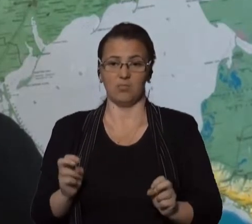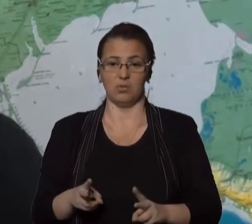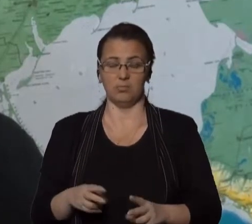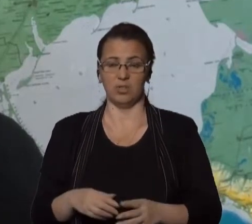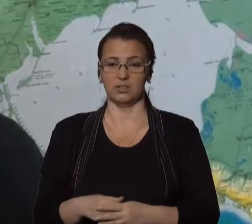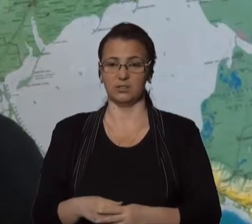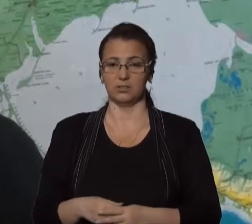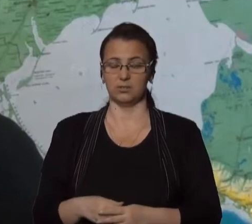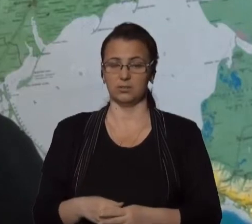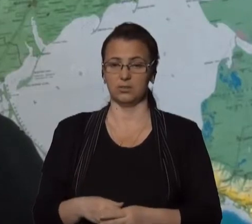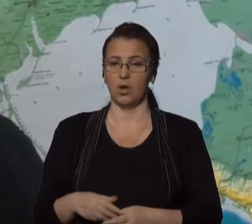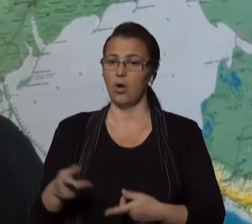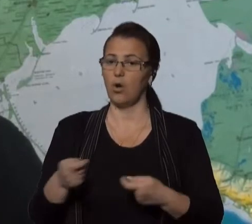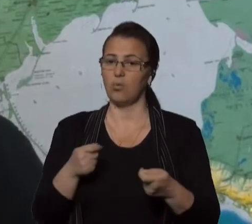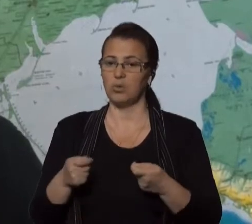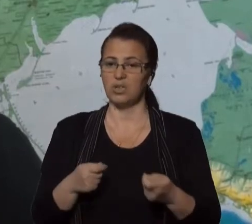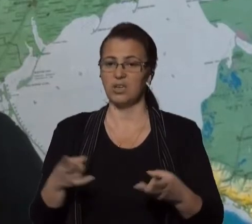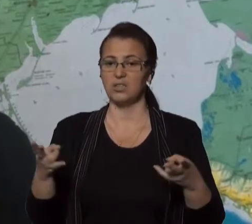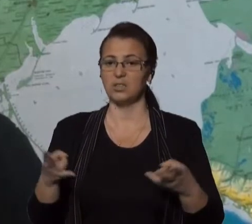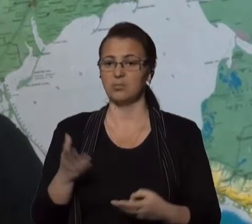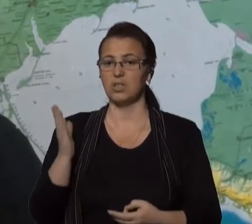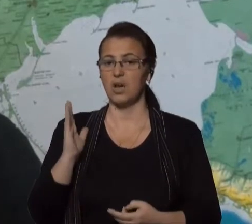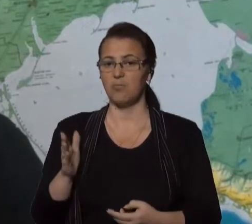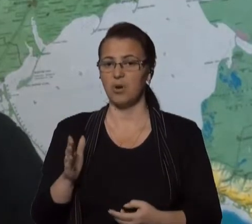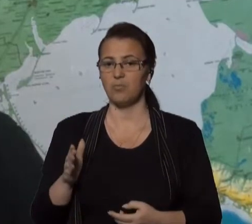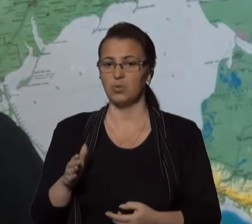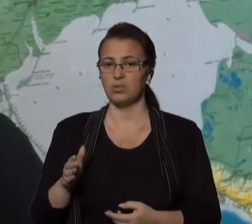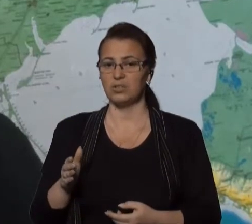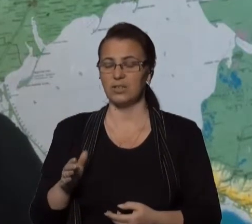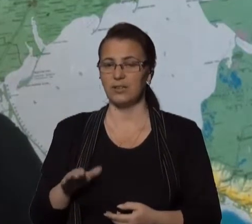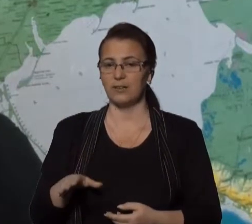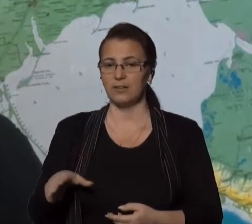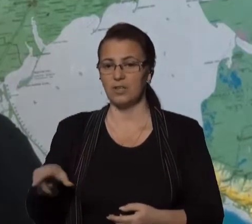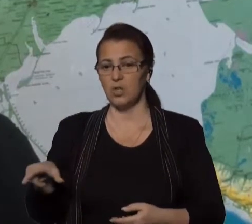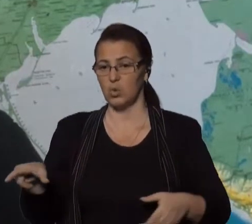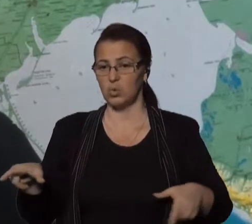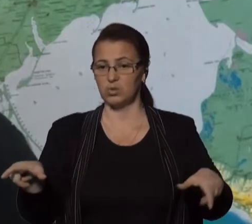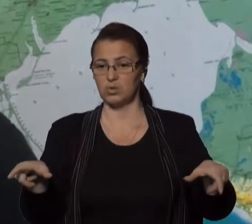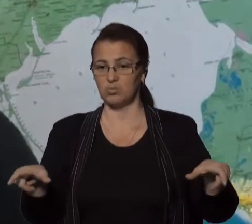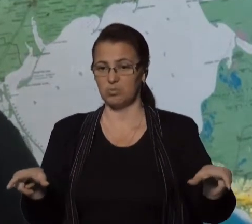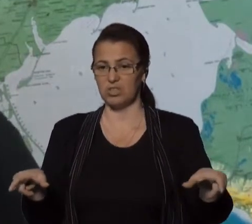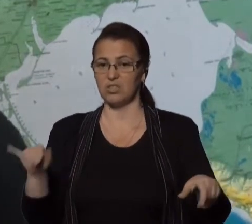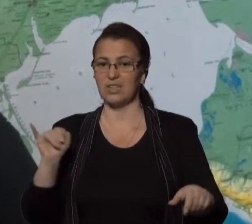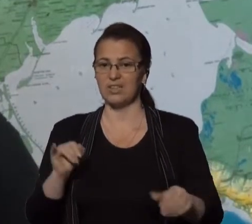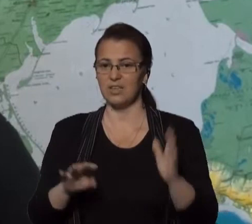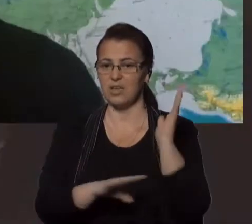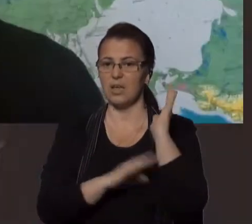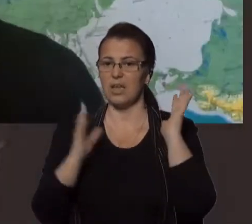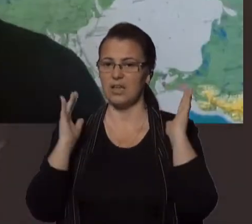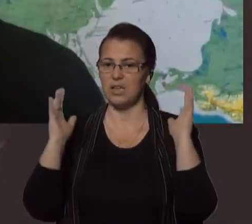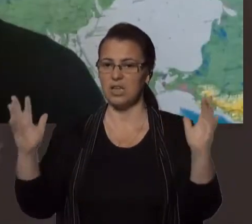небережним треба бути з узбіччями і з лісосмугами.